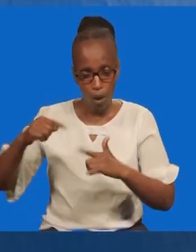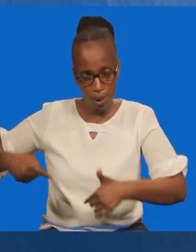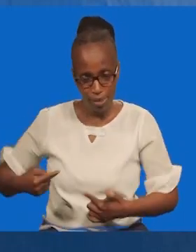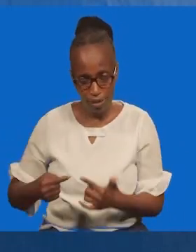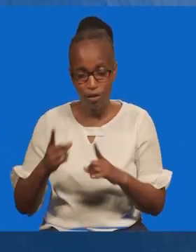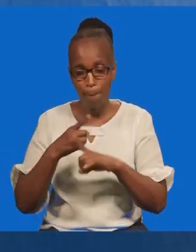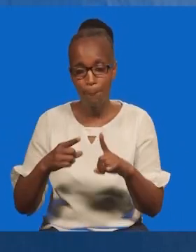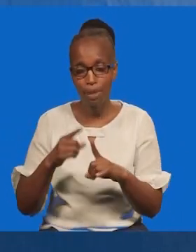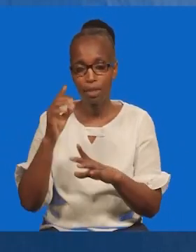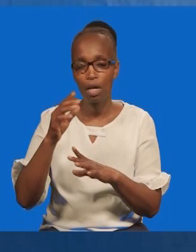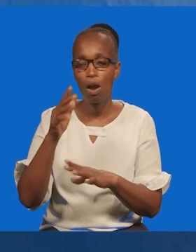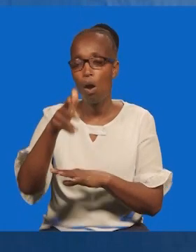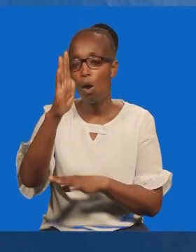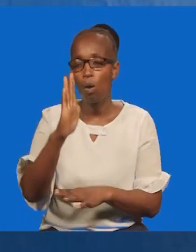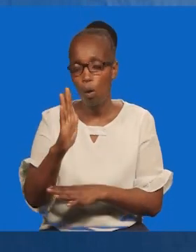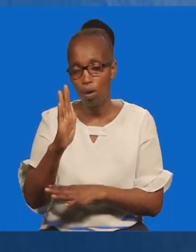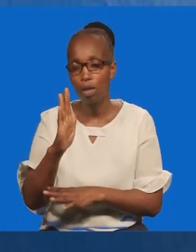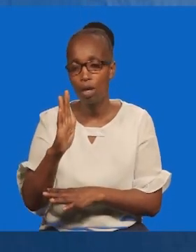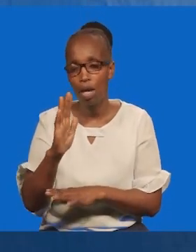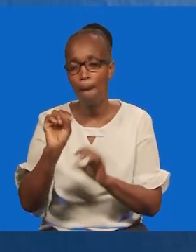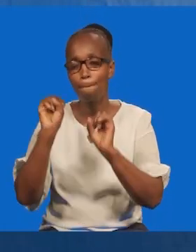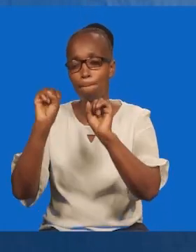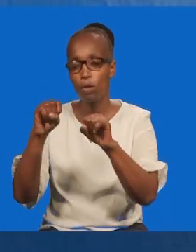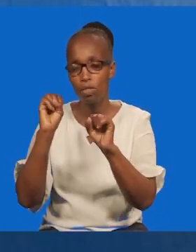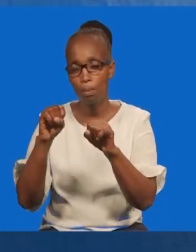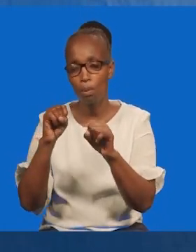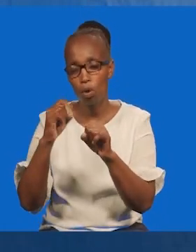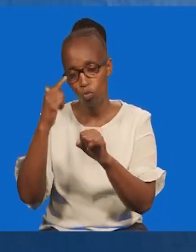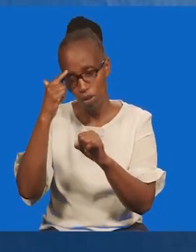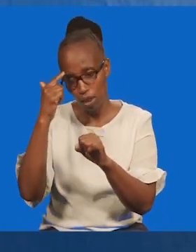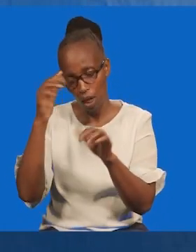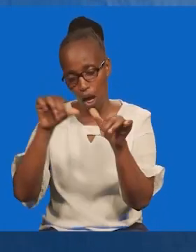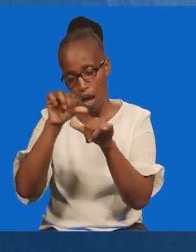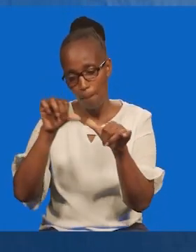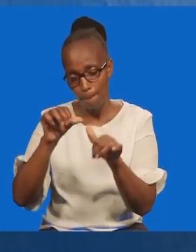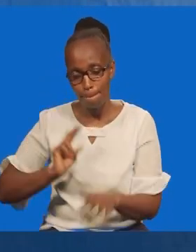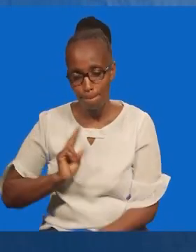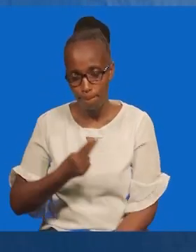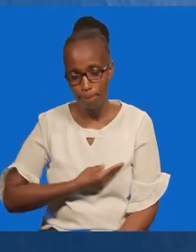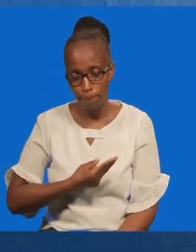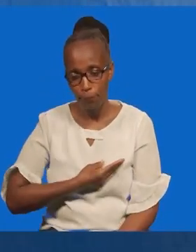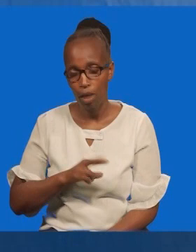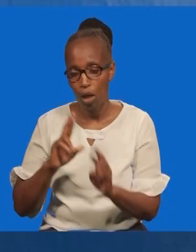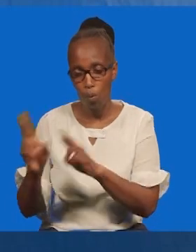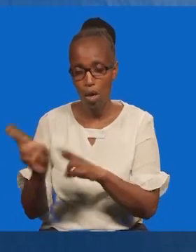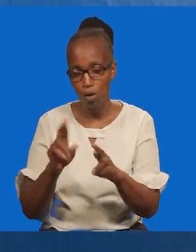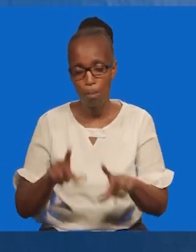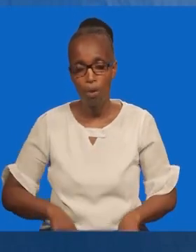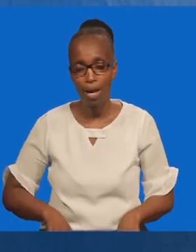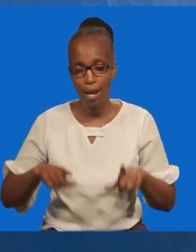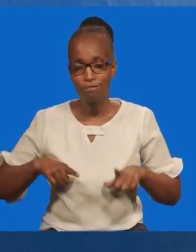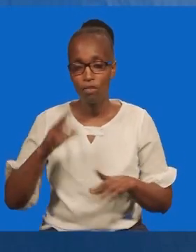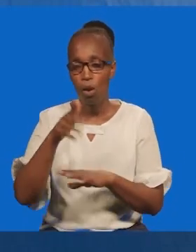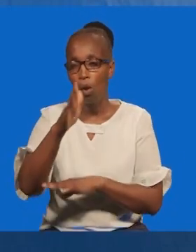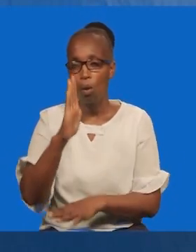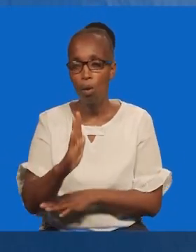kwamba mwana ashuguliki. Lakini mungu wetu anashugulika sana sana katika maisha ya mwanadamu.